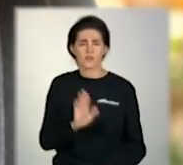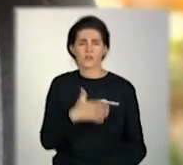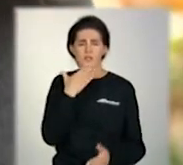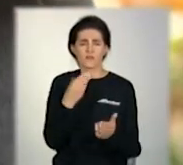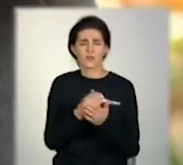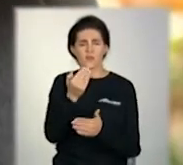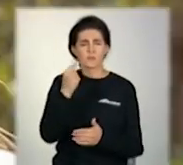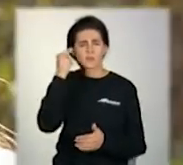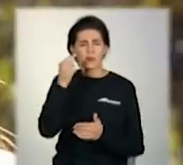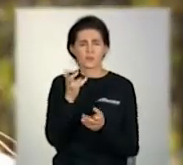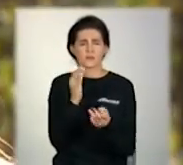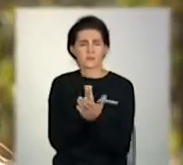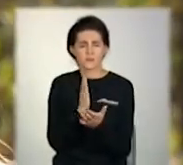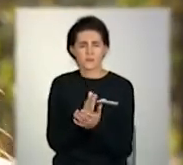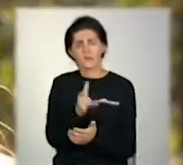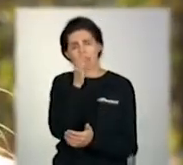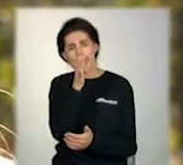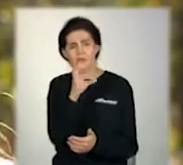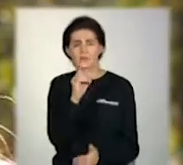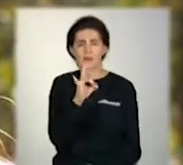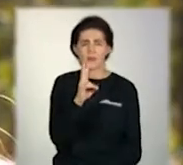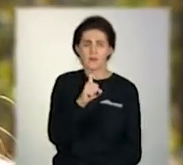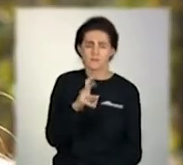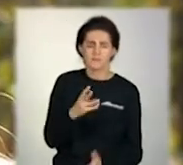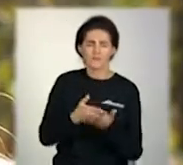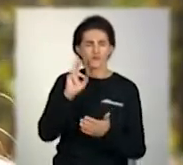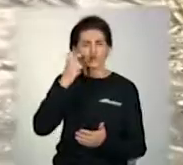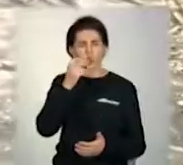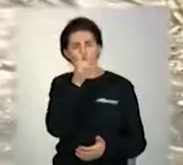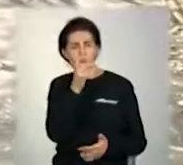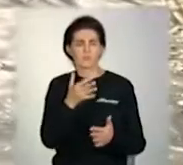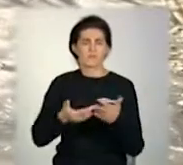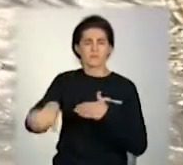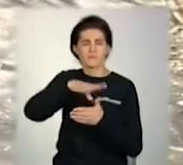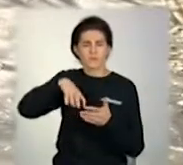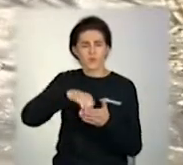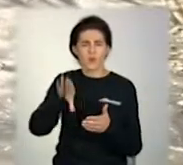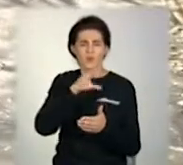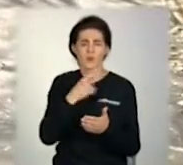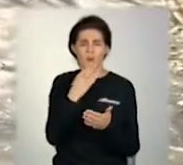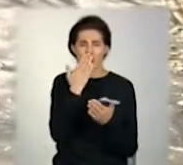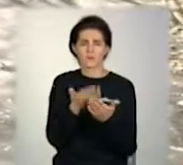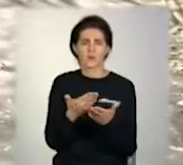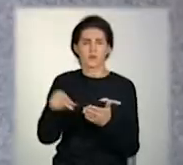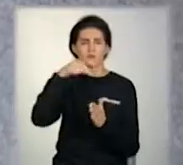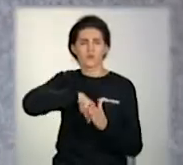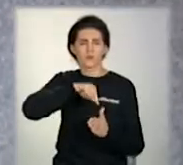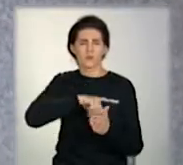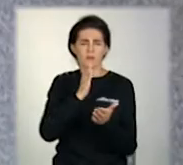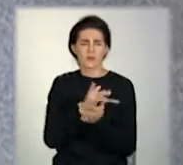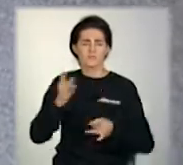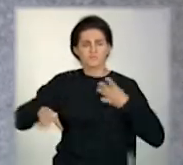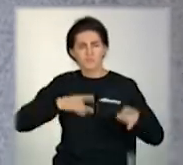її психоемоційний стан. Сатира, сарказм або чорний гумор, якщо цього занадто багато, свідчать про сильну напругу та роздратованість.